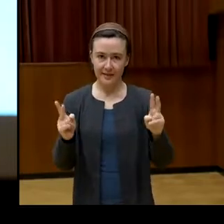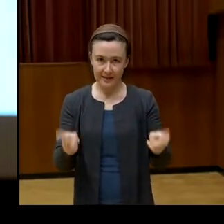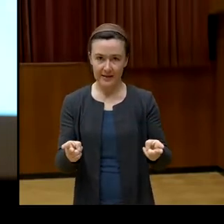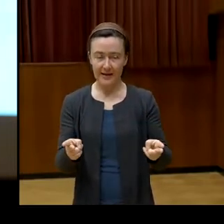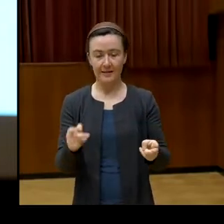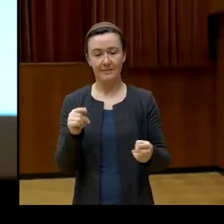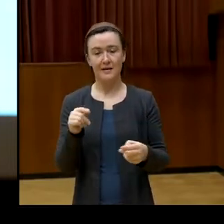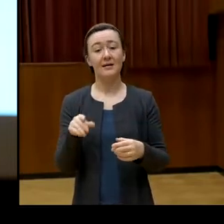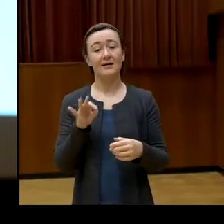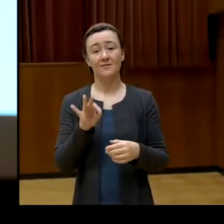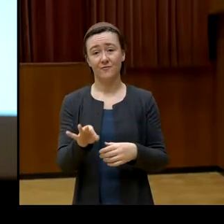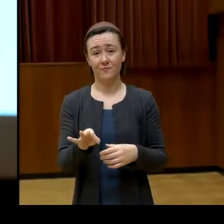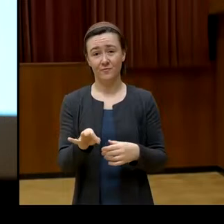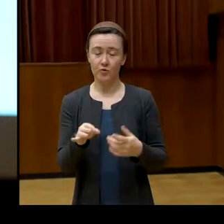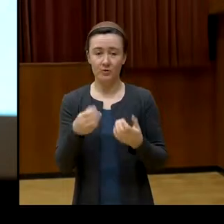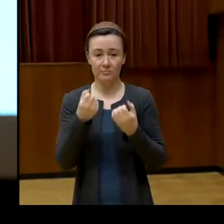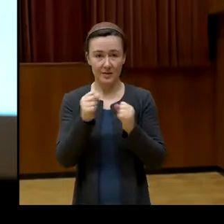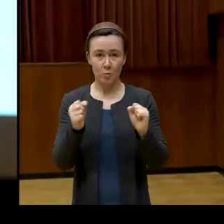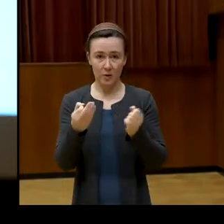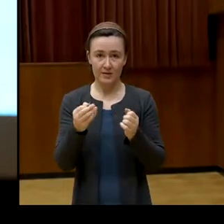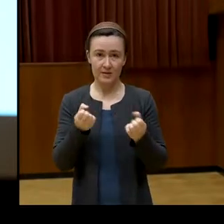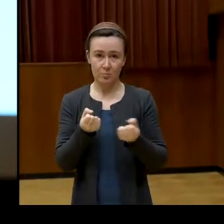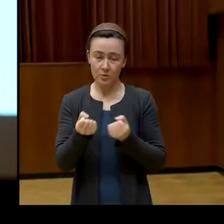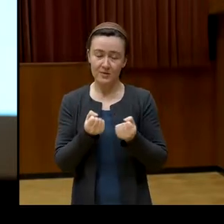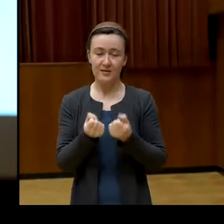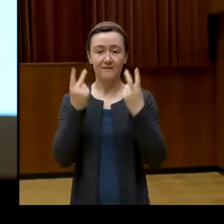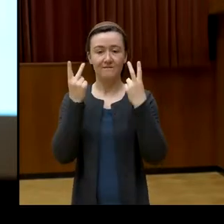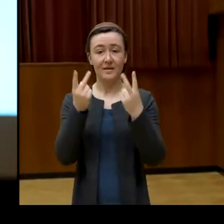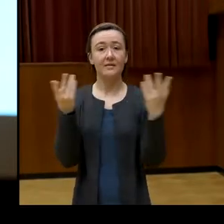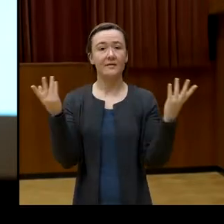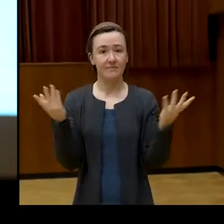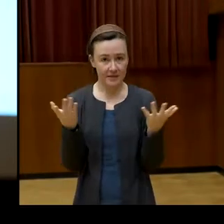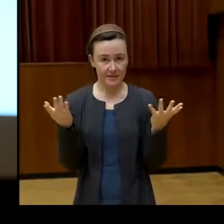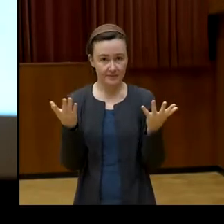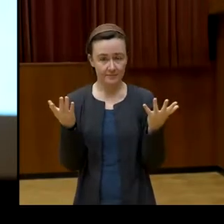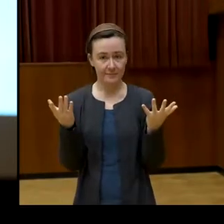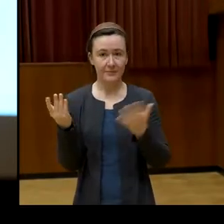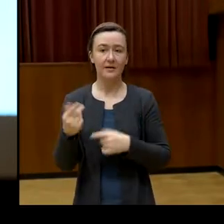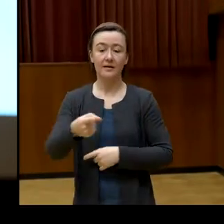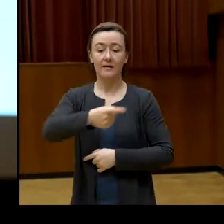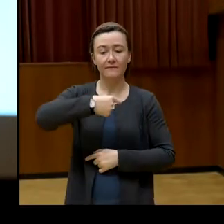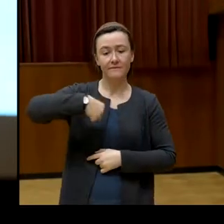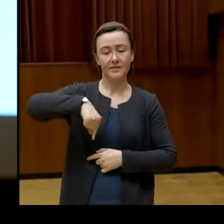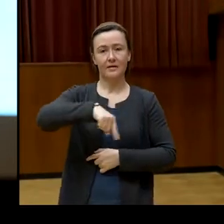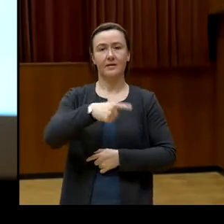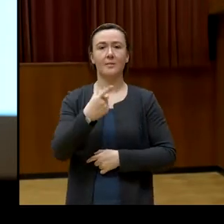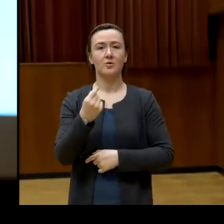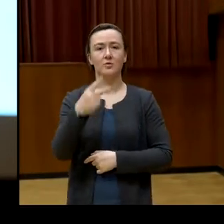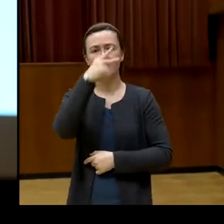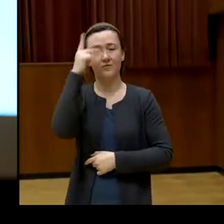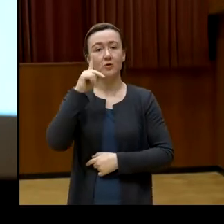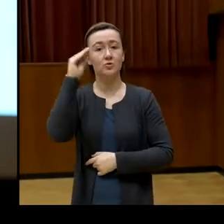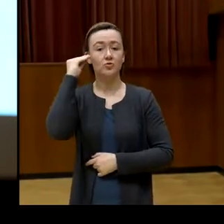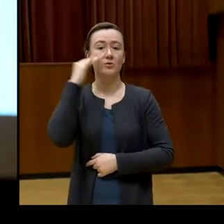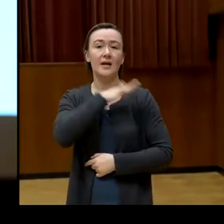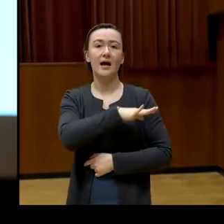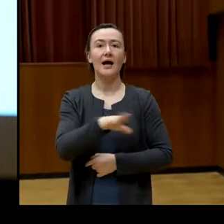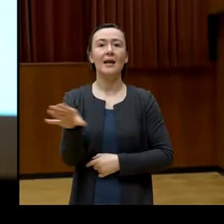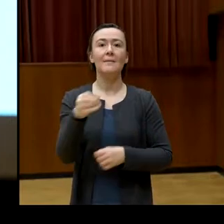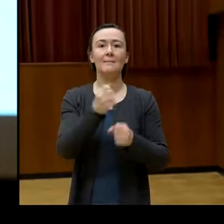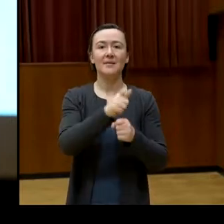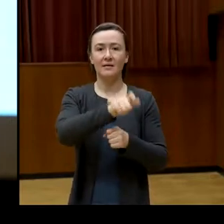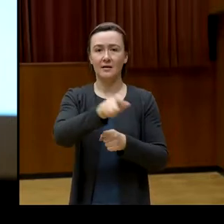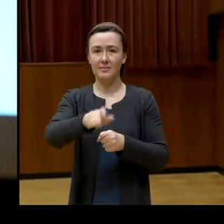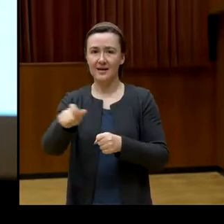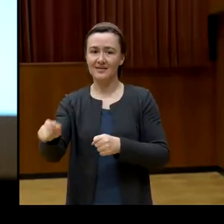eines wichtig, nämlich dass wir uns und damit meine ich alle Mitarbeitenden der Volkshochschulen selbst in die Lage